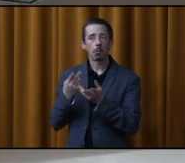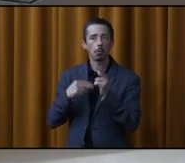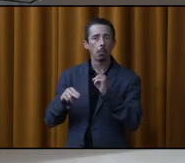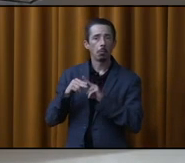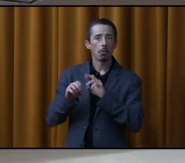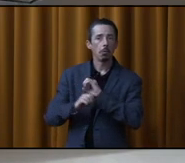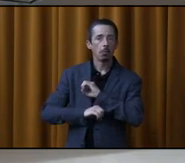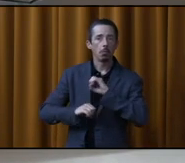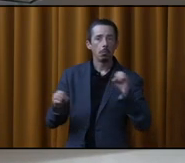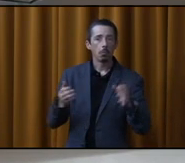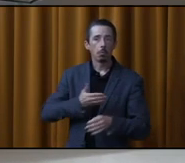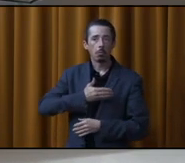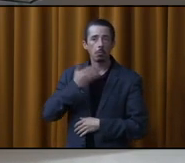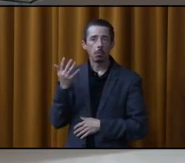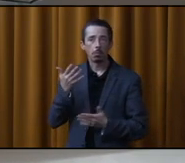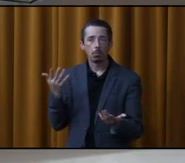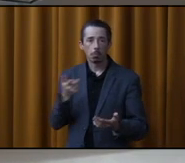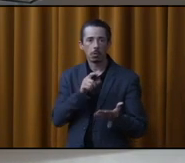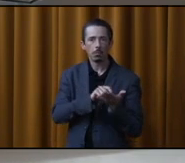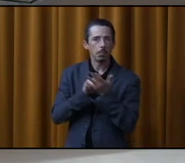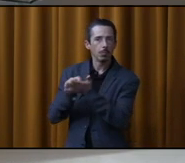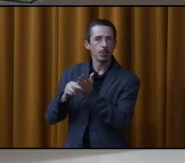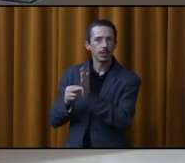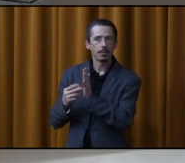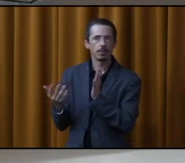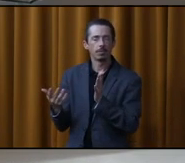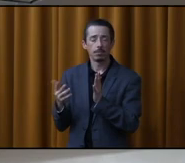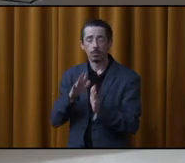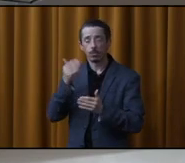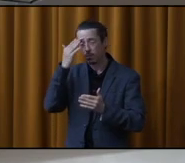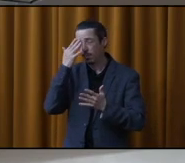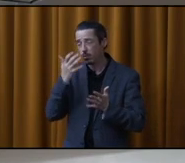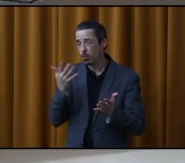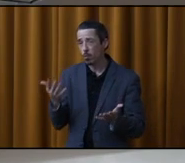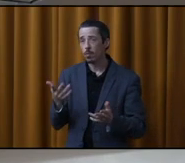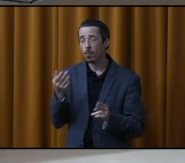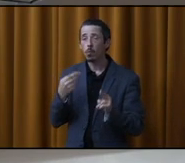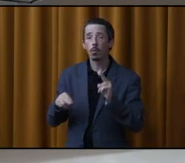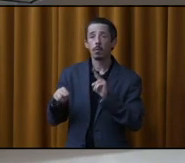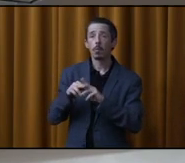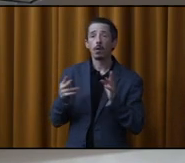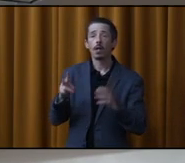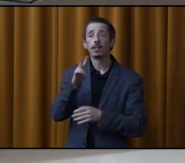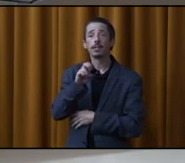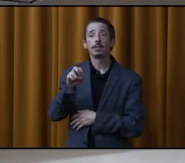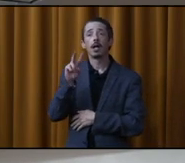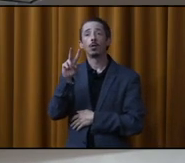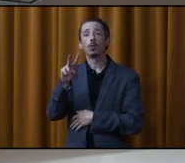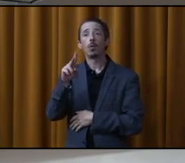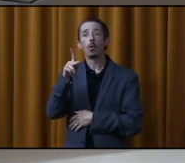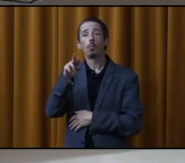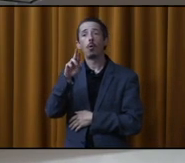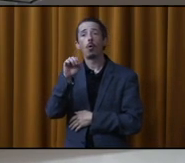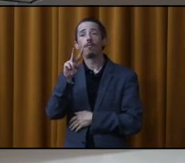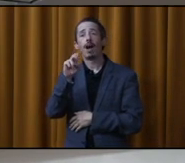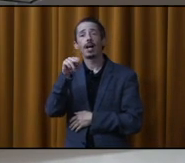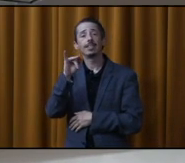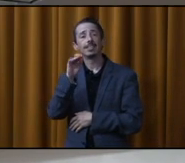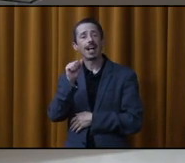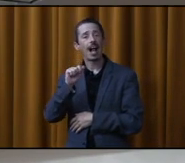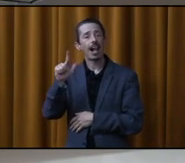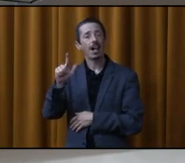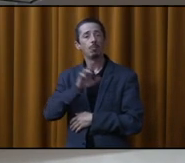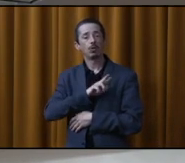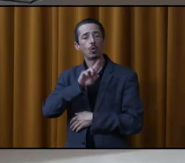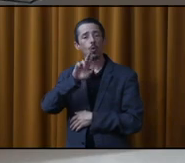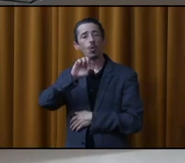retour. Ça fait qu'il voulait savoir en soi. C'est simple. Ça peut lui donner un retour. C'est le 702 Provençal, M. Roux, en rapport au